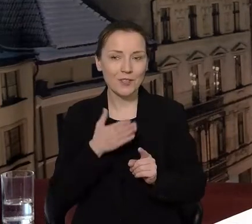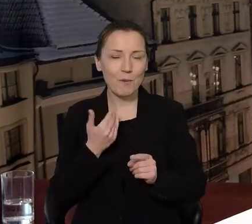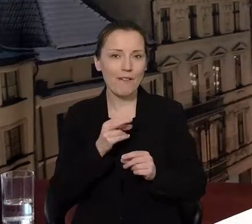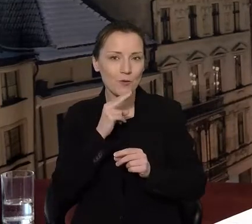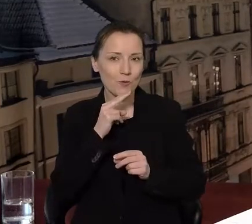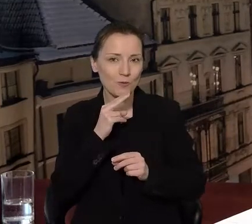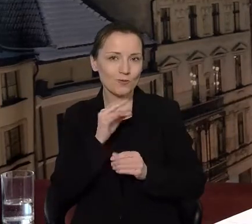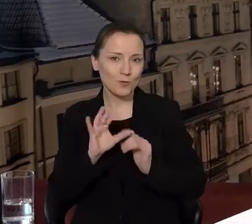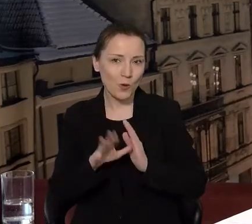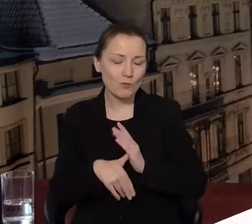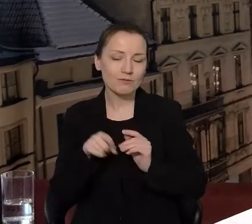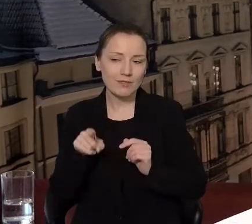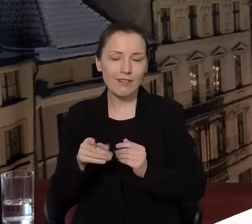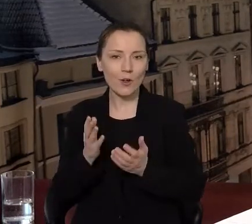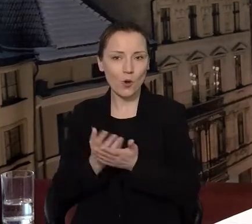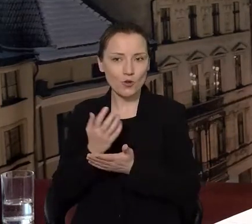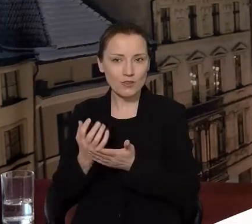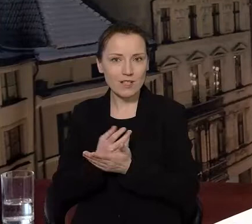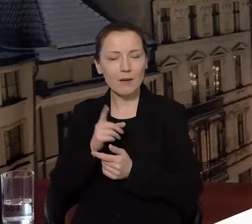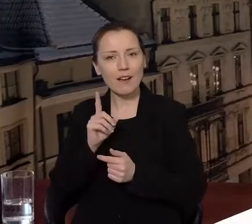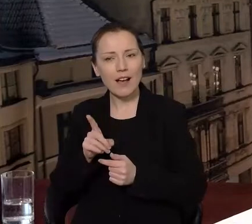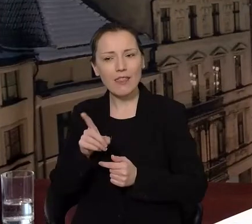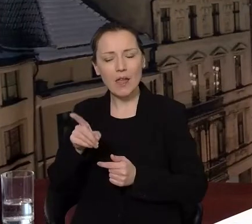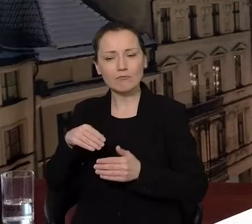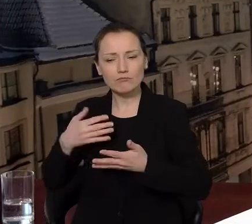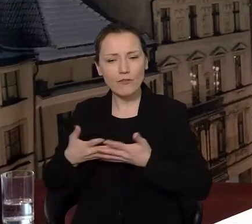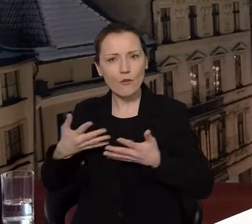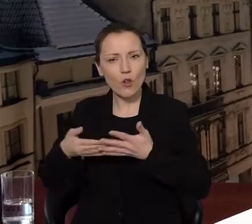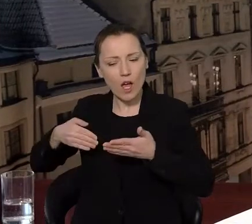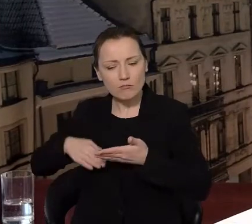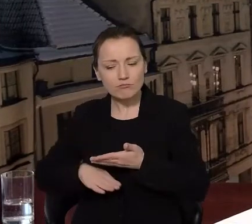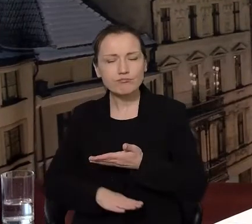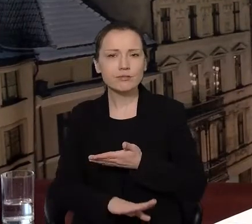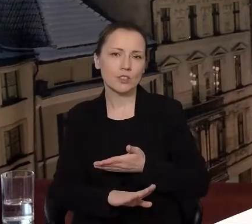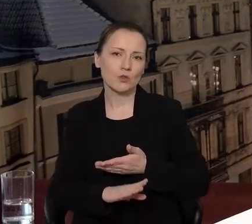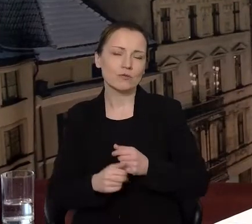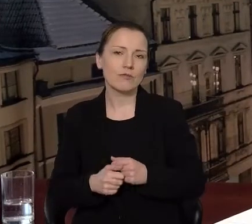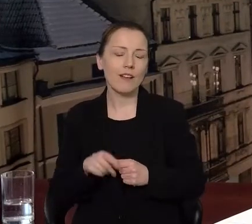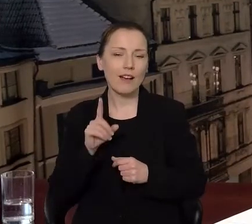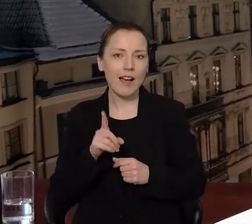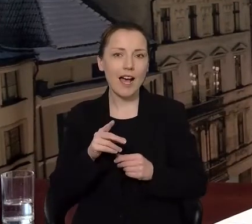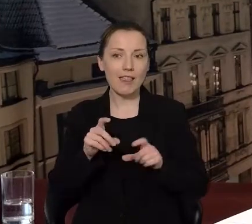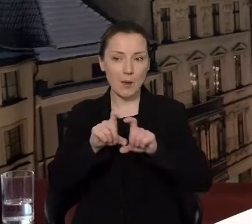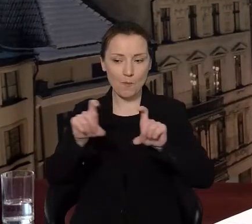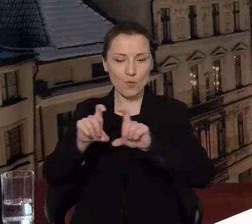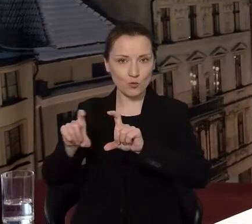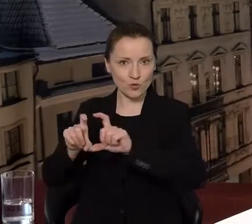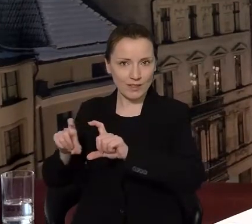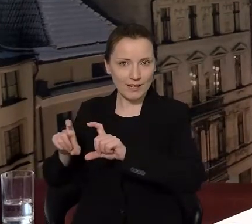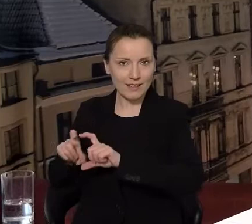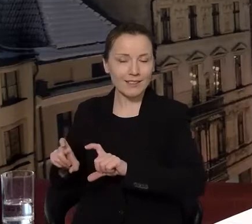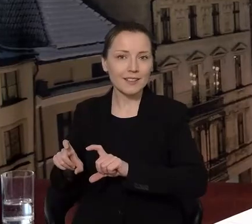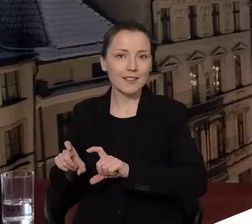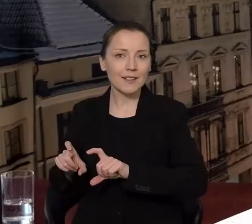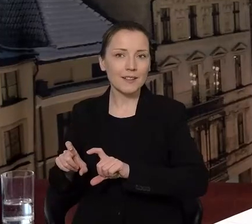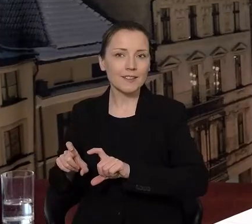to są studnie zabite gdzieś tam głęboko w ziemię. Natomiast budyneczki, które tam są, to są